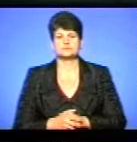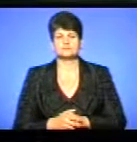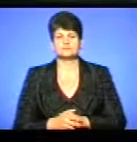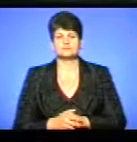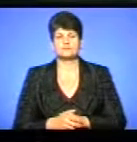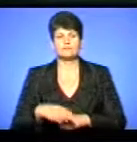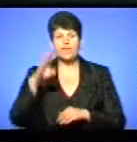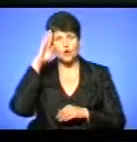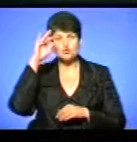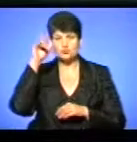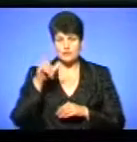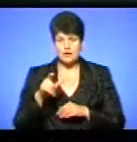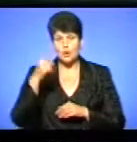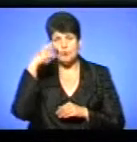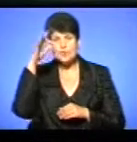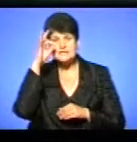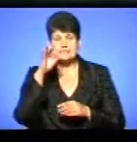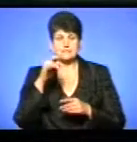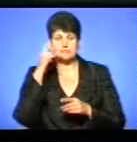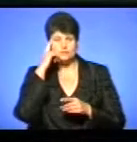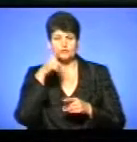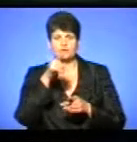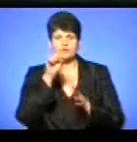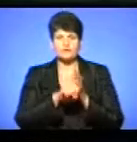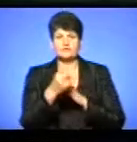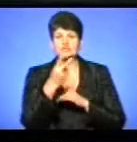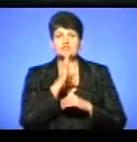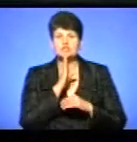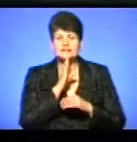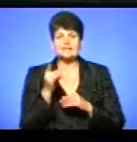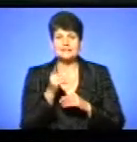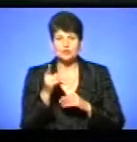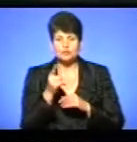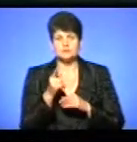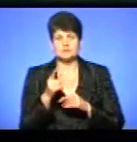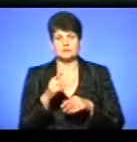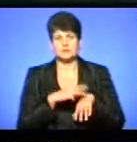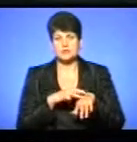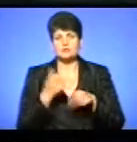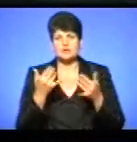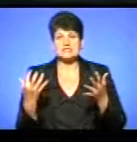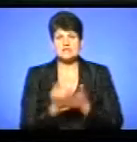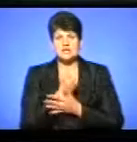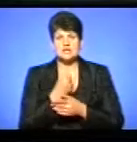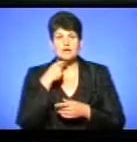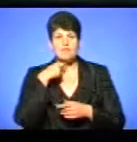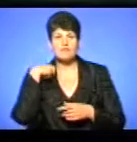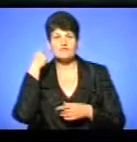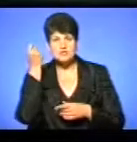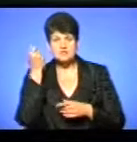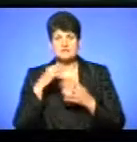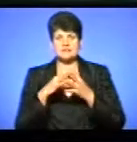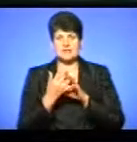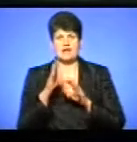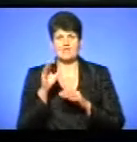Чоловіка, якого поліцейські підозрювали у вбивстві двох жінок, тернопільські оперативники сьогодні знайшли повішеним у селі Вербів Підгаєцького